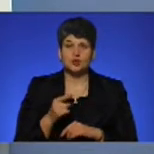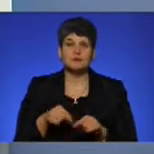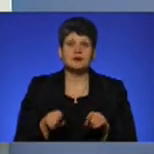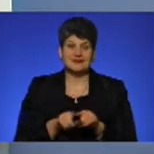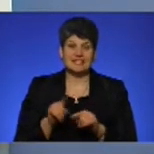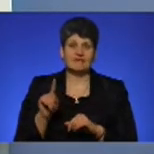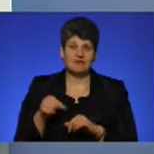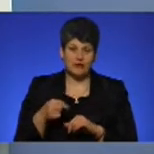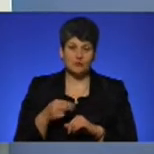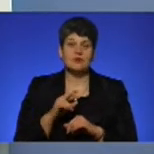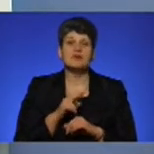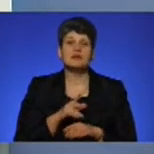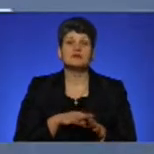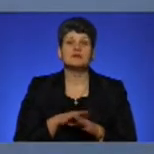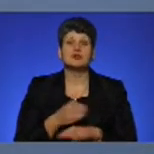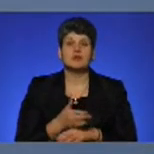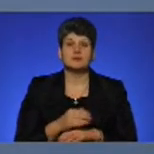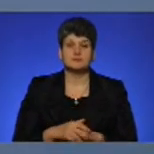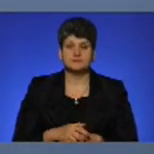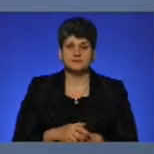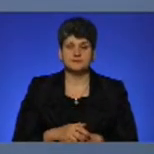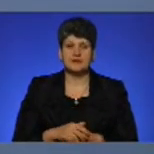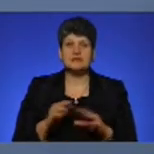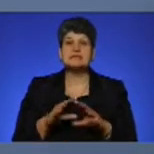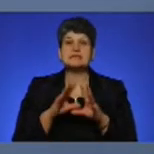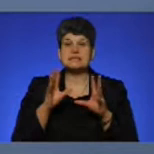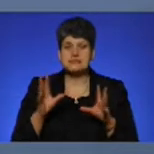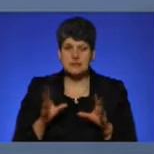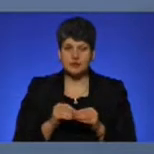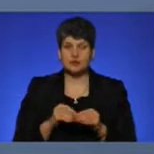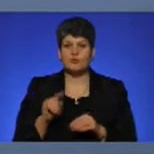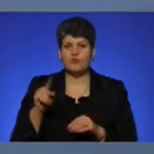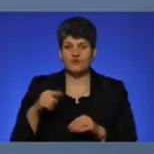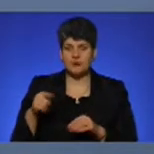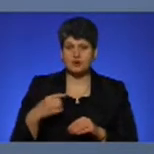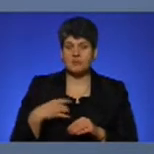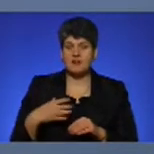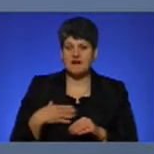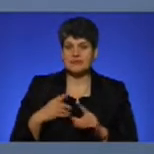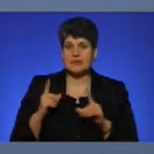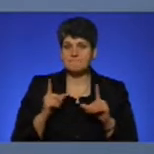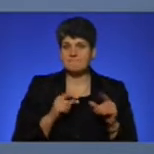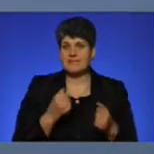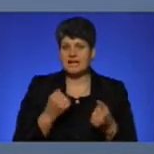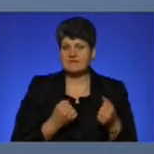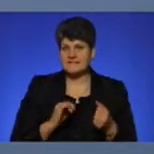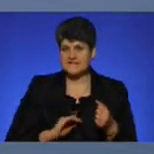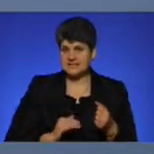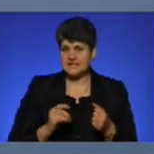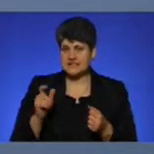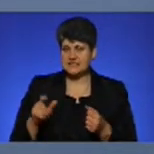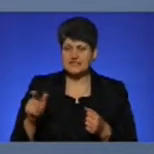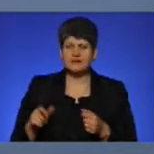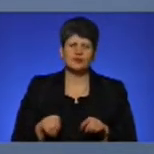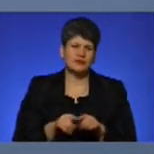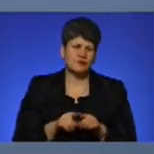перевізників і як вони реалізовані? Загалом, вимоги до приватних перевізників міста Тернополя аналогічні, такі самі, як і в